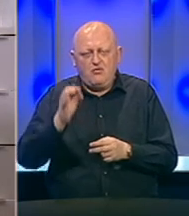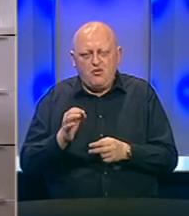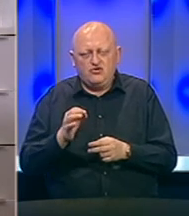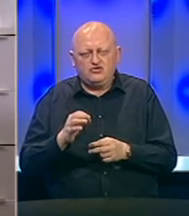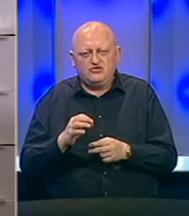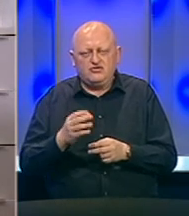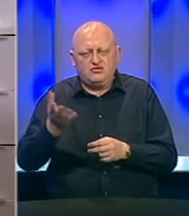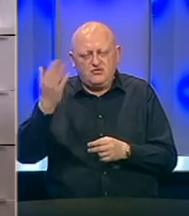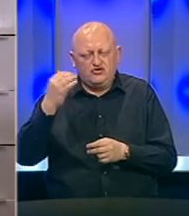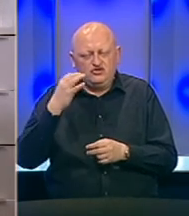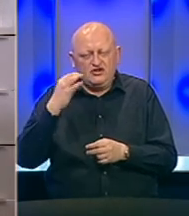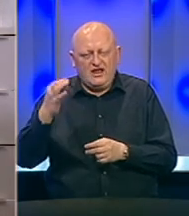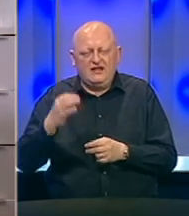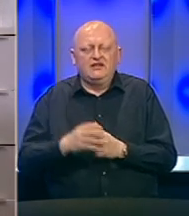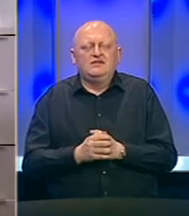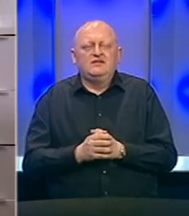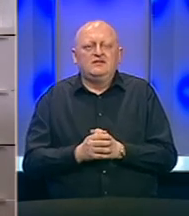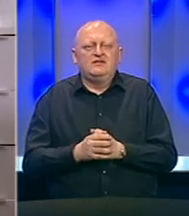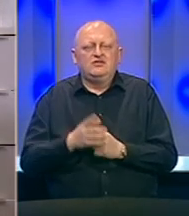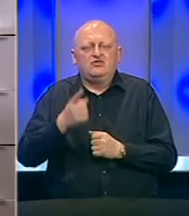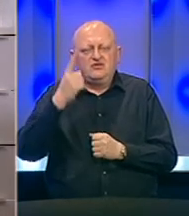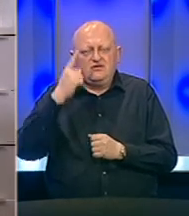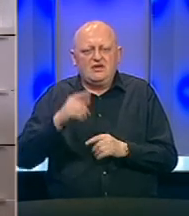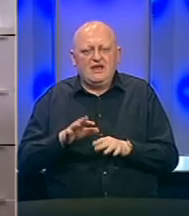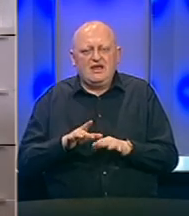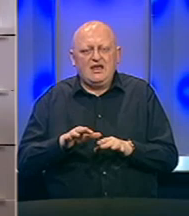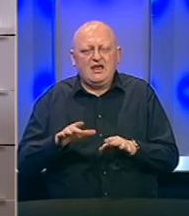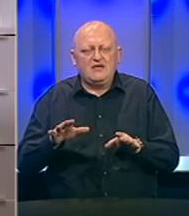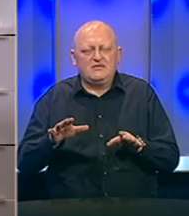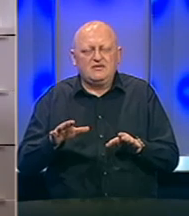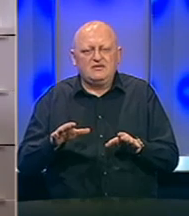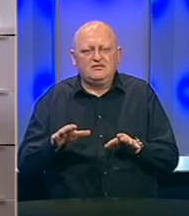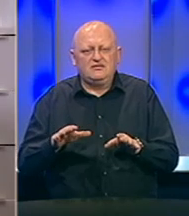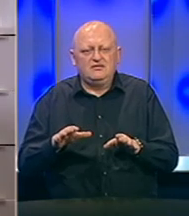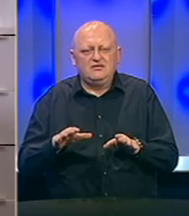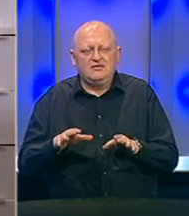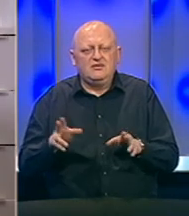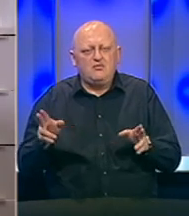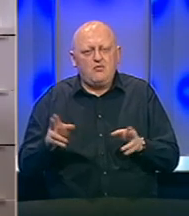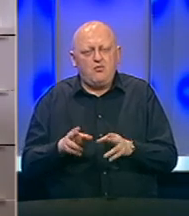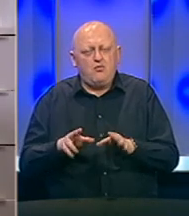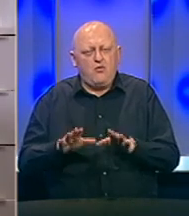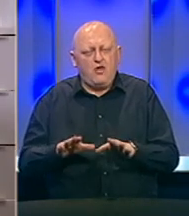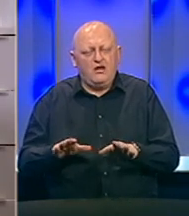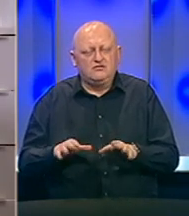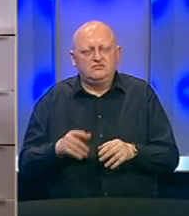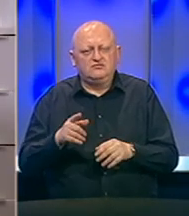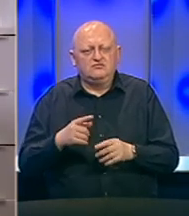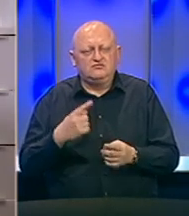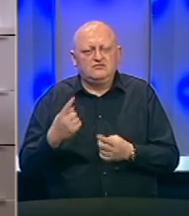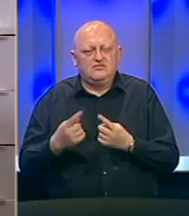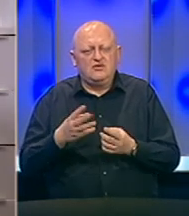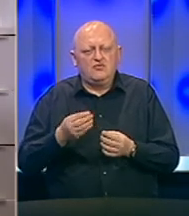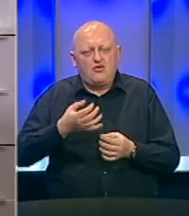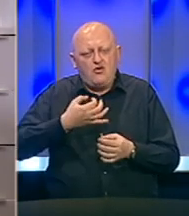prošlog dana. To znači da je epidemija se smanjuje i da je situacija